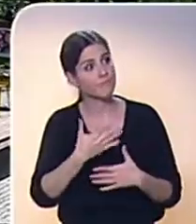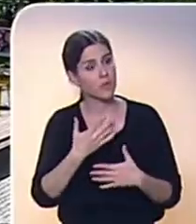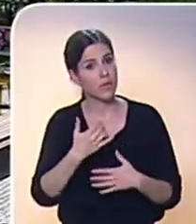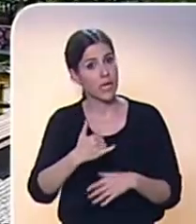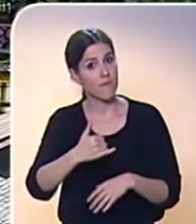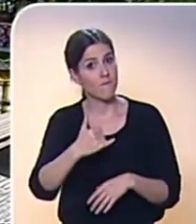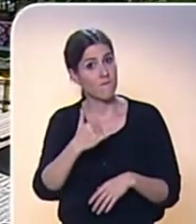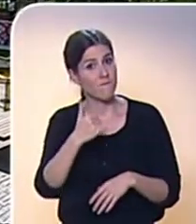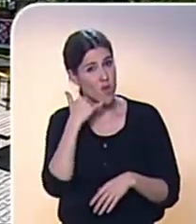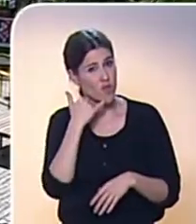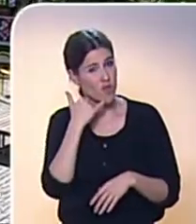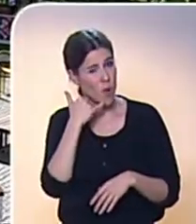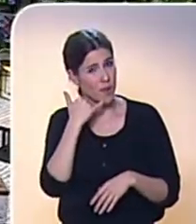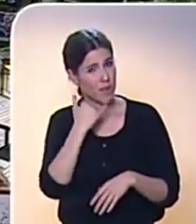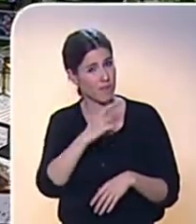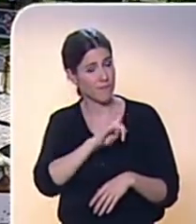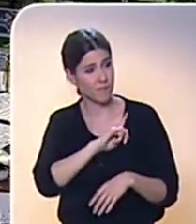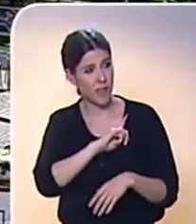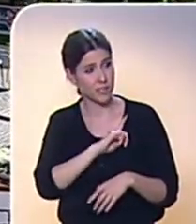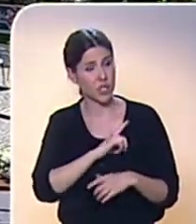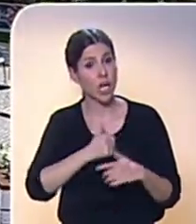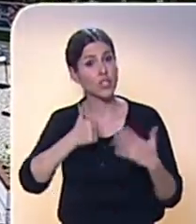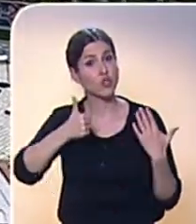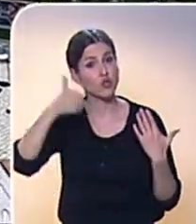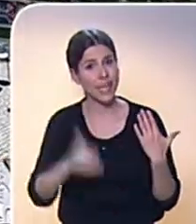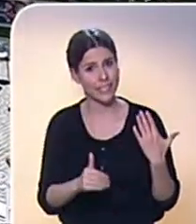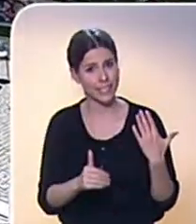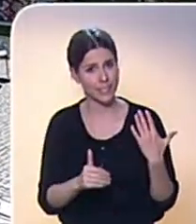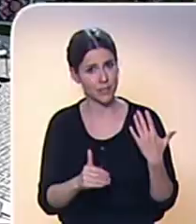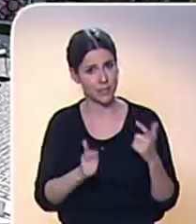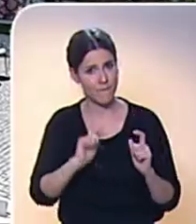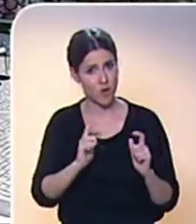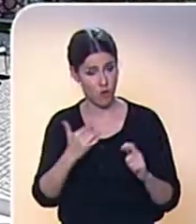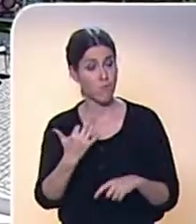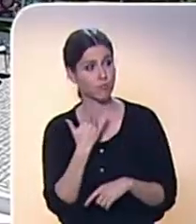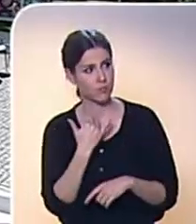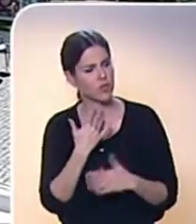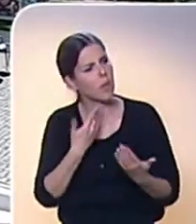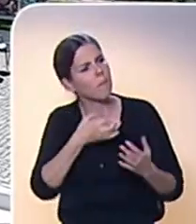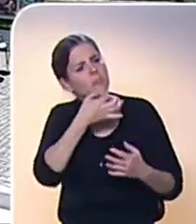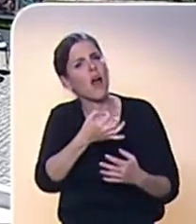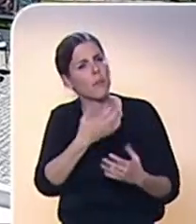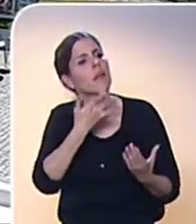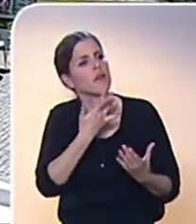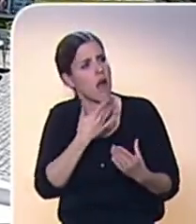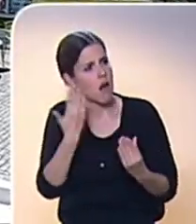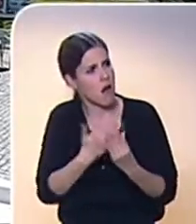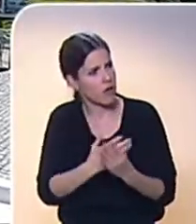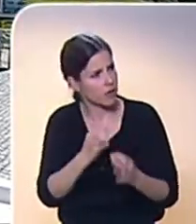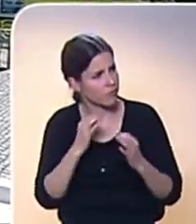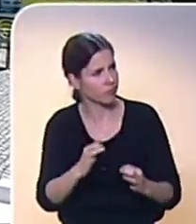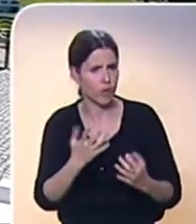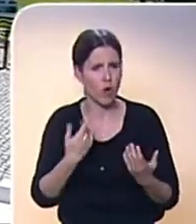šest tisíc fotografií a pořád přemýšlím, jak si je dobře zaarchivovat, abych o ně nepřišla. Tak jak se dejí dneska archivovat